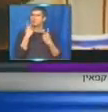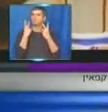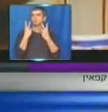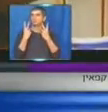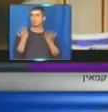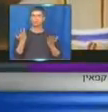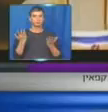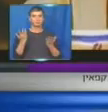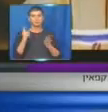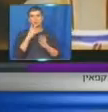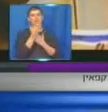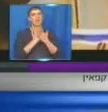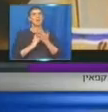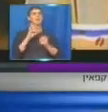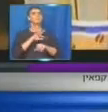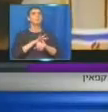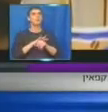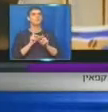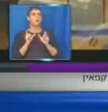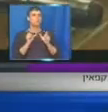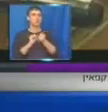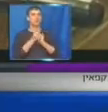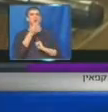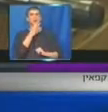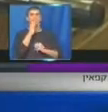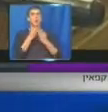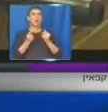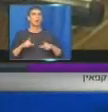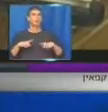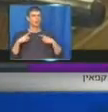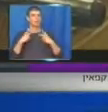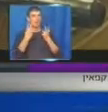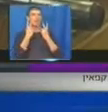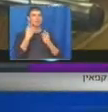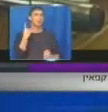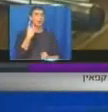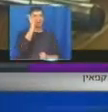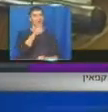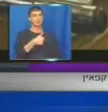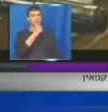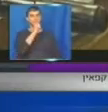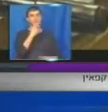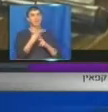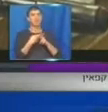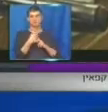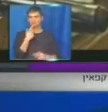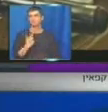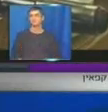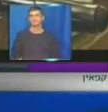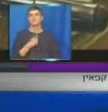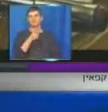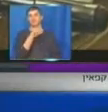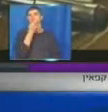שאולי כחלק מרפואה מונעת, או שיפור איכות החיים, כדאי לכל אדם לצרוך קפאין? אוקיי, זה